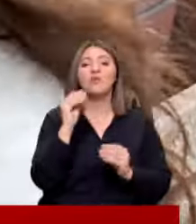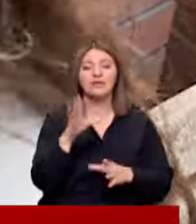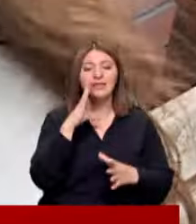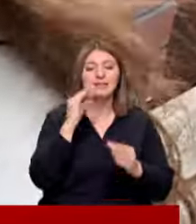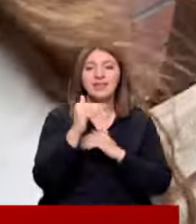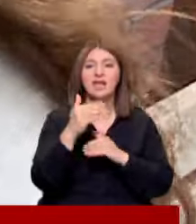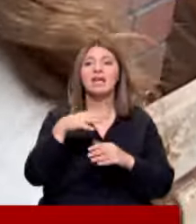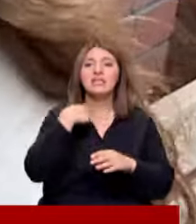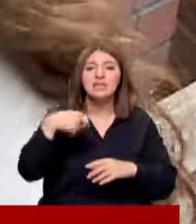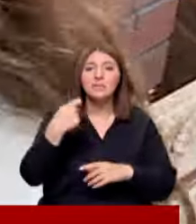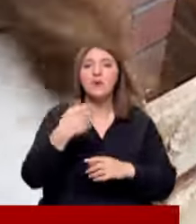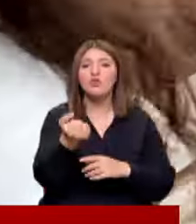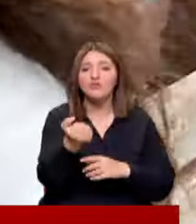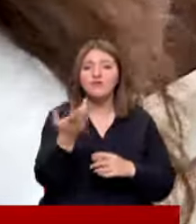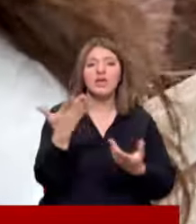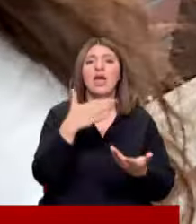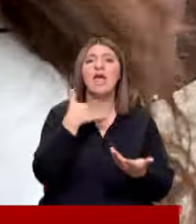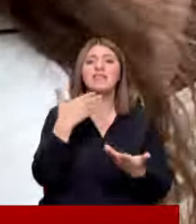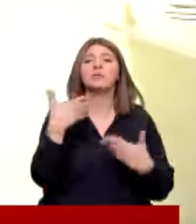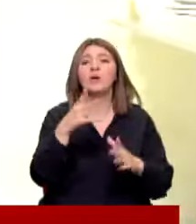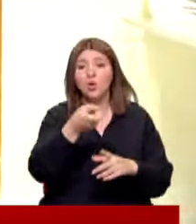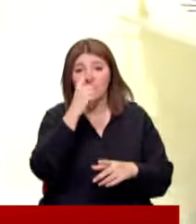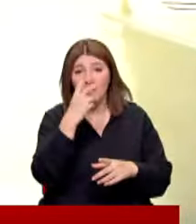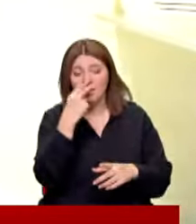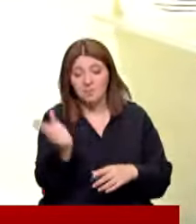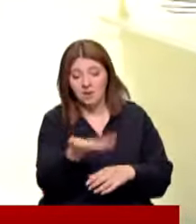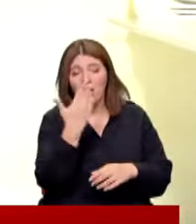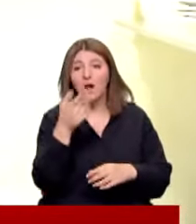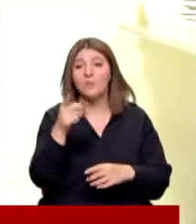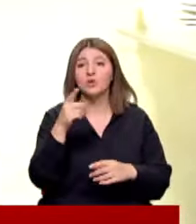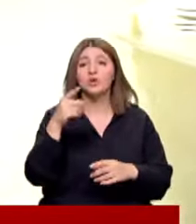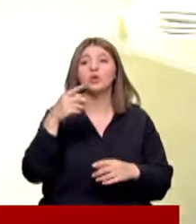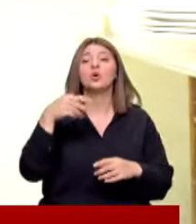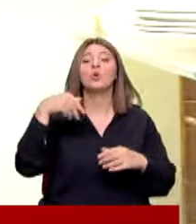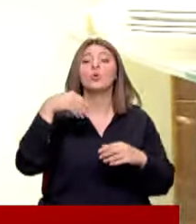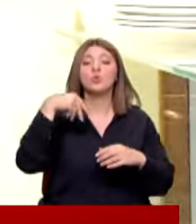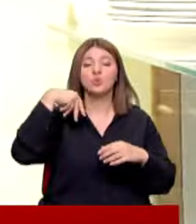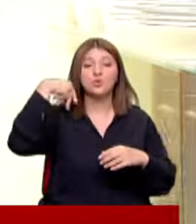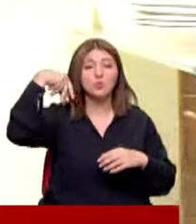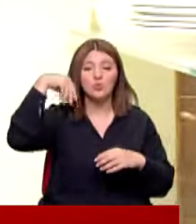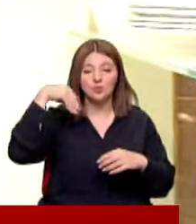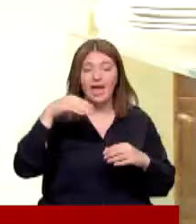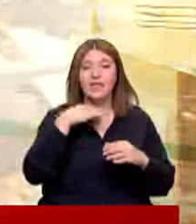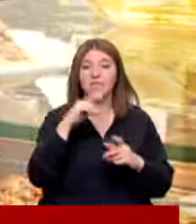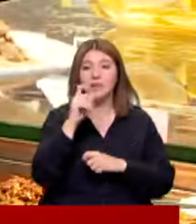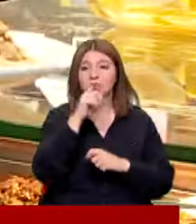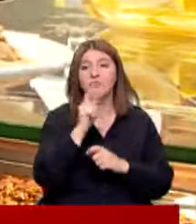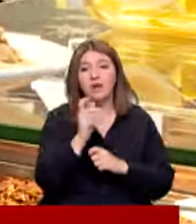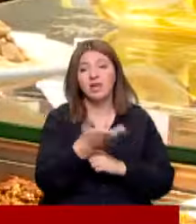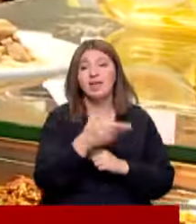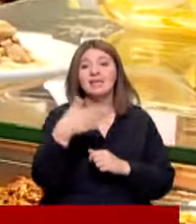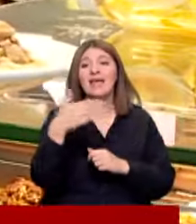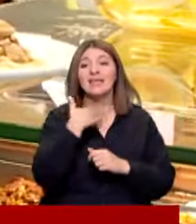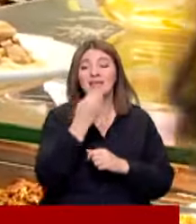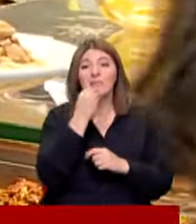sofrasına et kıyma girmiyor ya Köfte yapamıyor insanlar bırak Hünkar beğendi Tabii bu kuzu ete de bağlı olduğu için fiyatı fazla geliyor Diğer etli